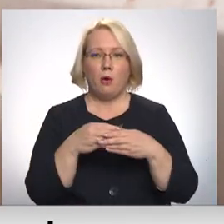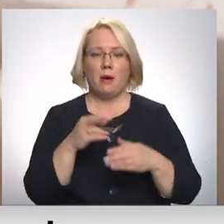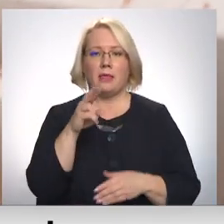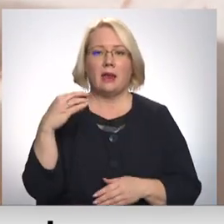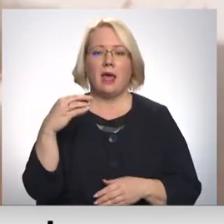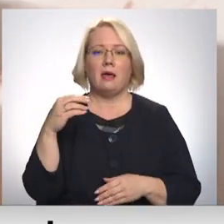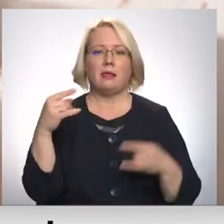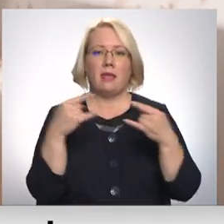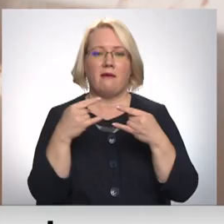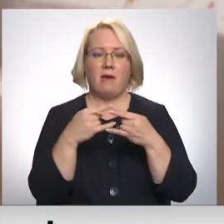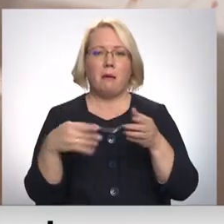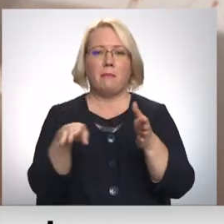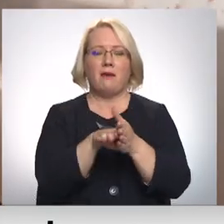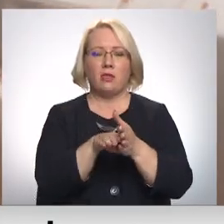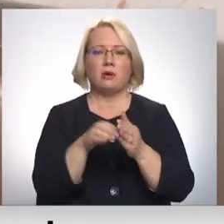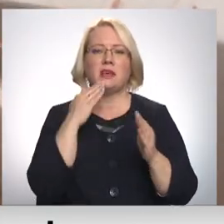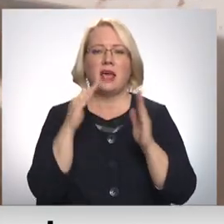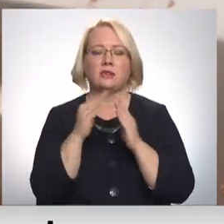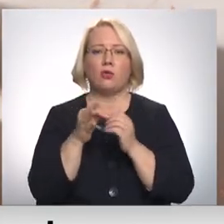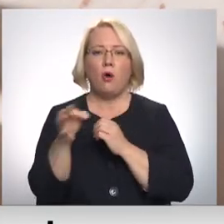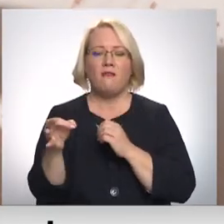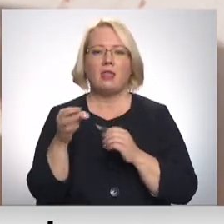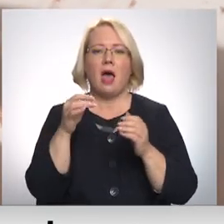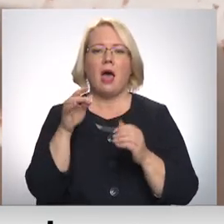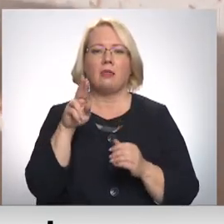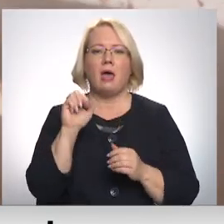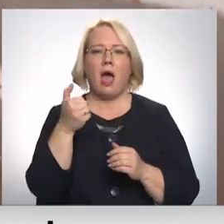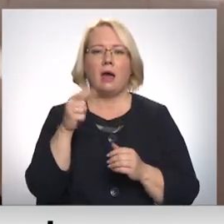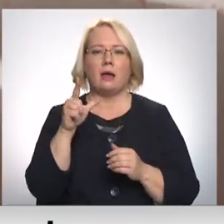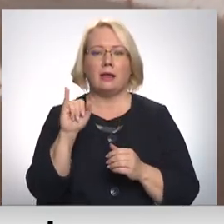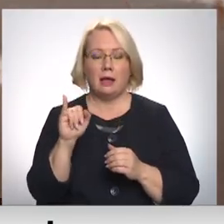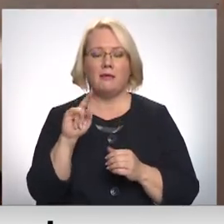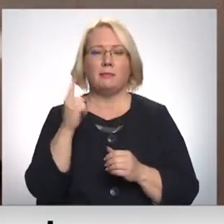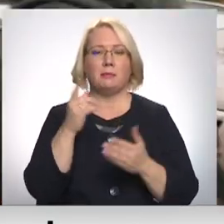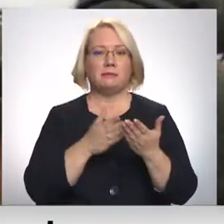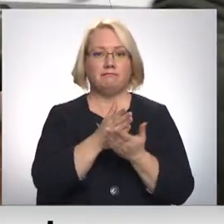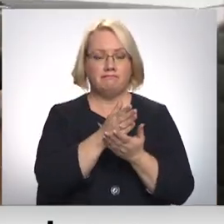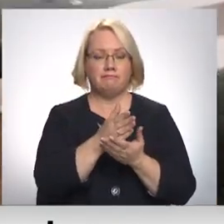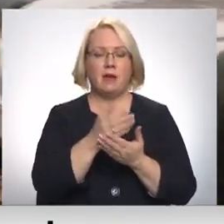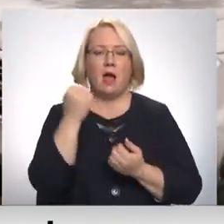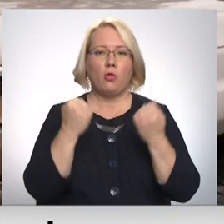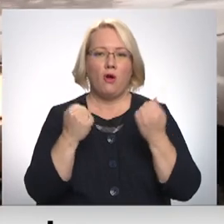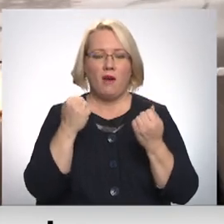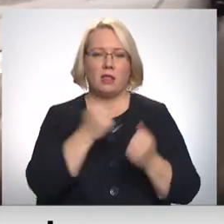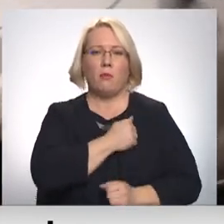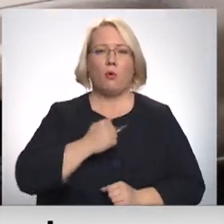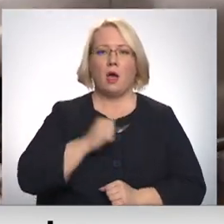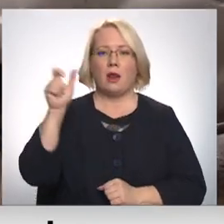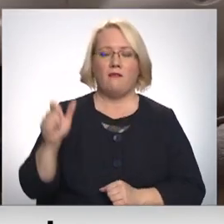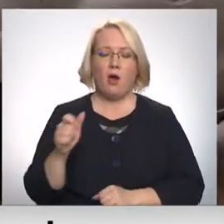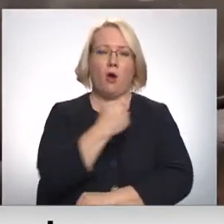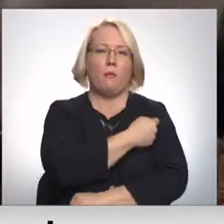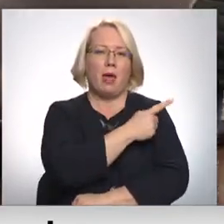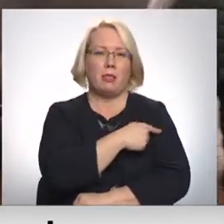pievienojās reiziknes nouda Nagļos. Pirms doties pie senioriem, autovadītājiem Karavīram, Ārtim un medicīnas māsām